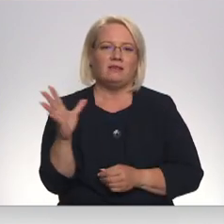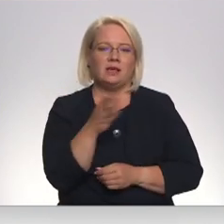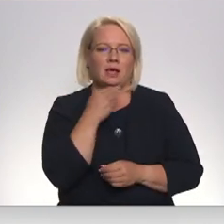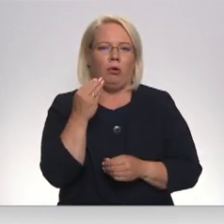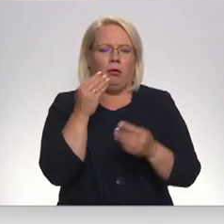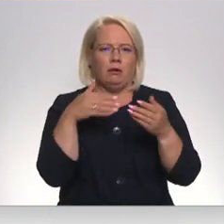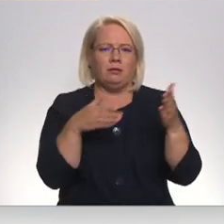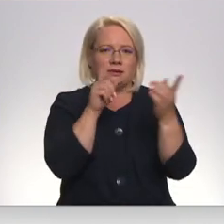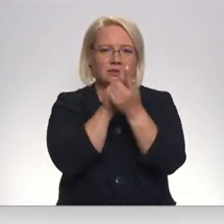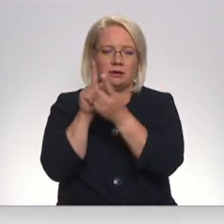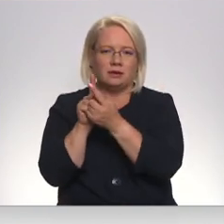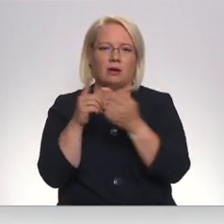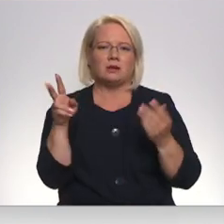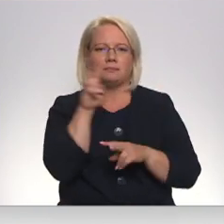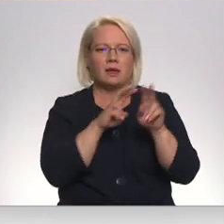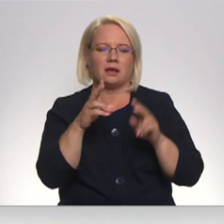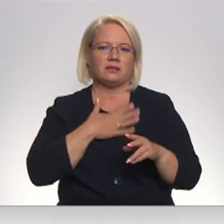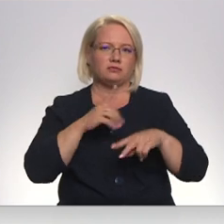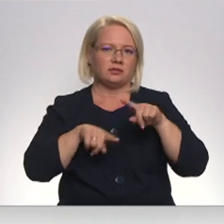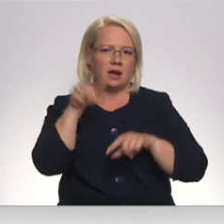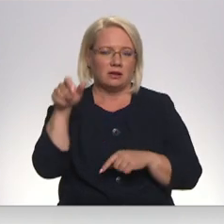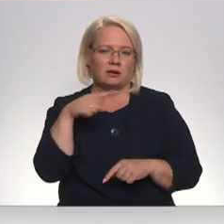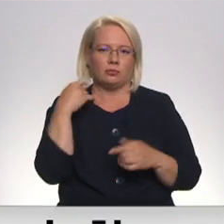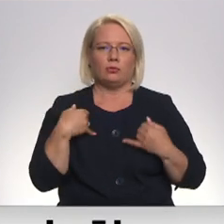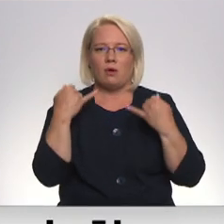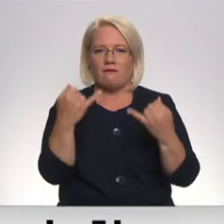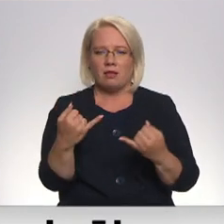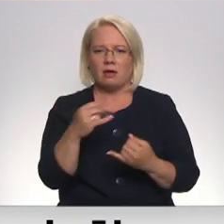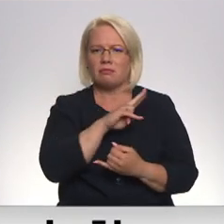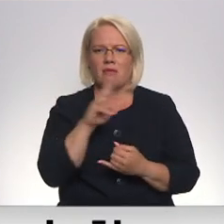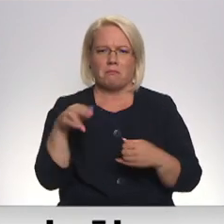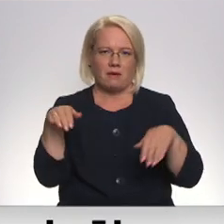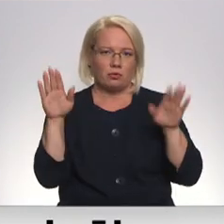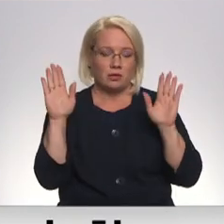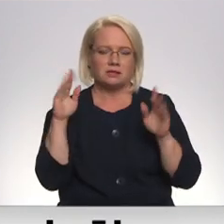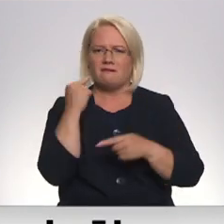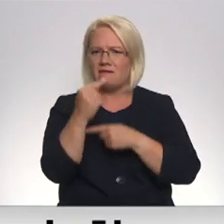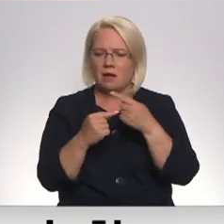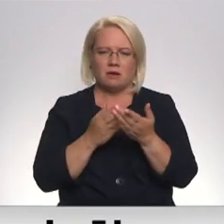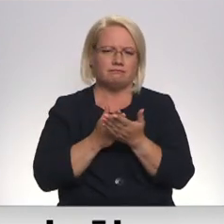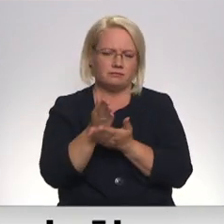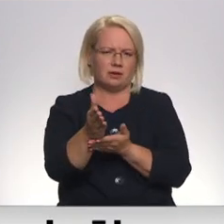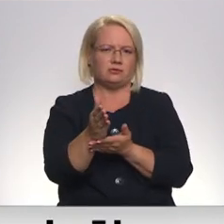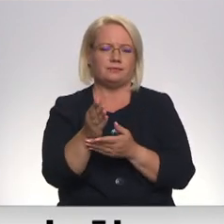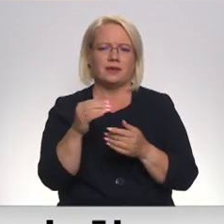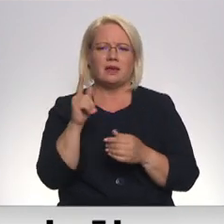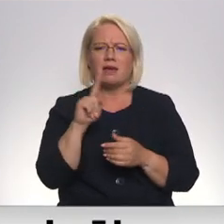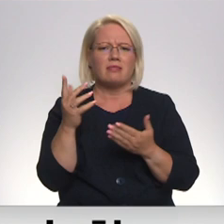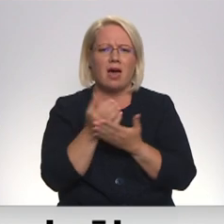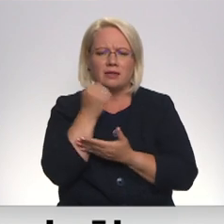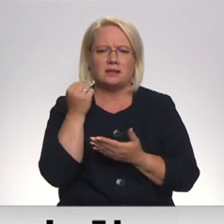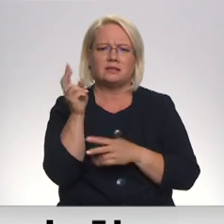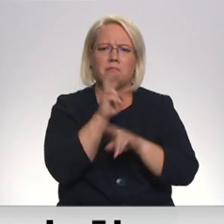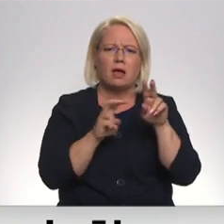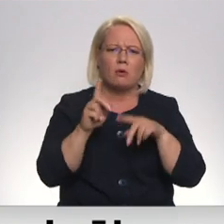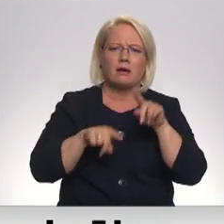ceļā sastaptajiem, un tiem, kuri meklē savus radiniekus, gribu novēlēt nekad nepadoties, vienmēr ejiet uz priekšu. Pat ja neatradīsiet